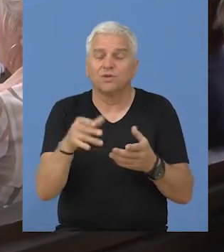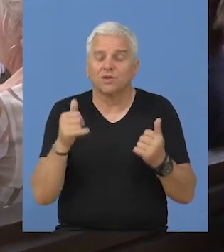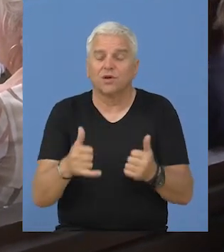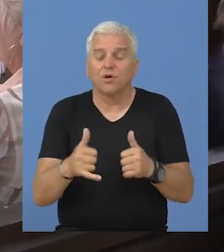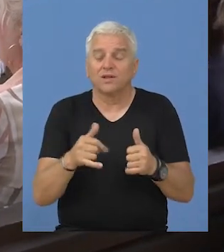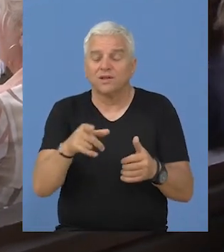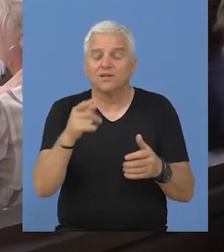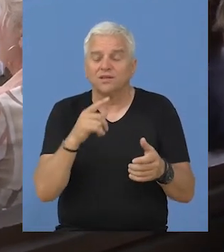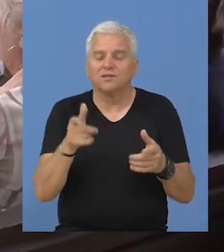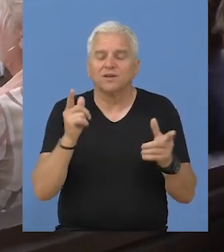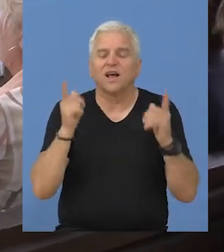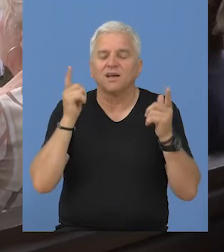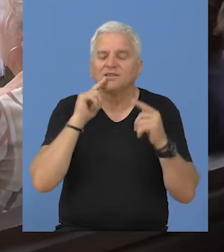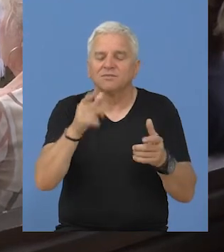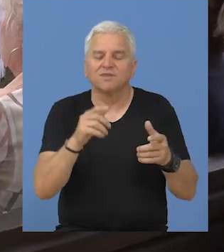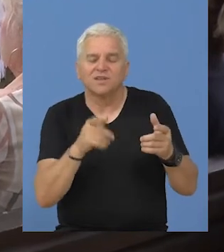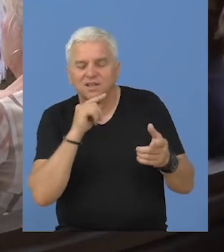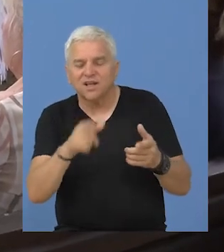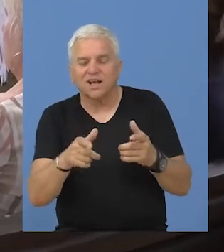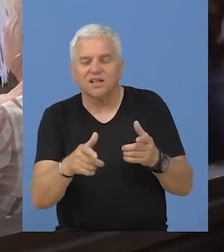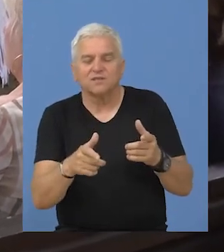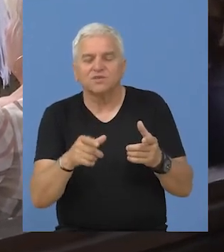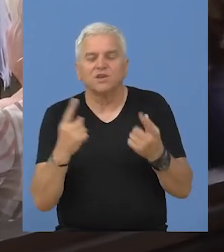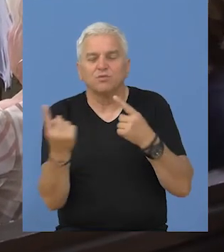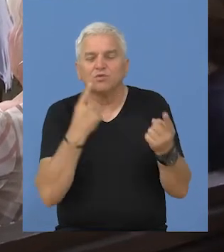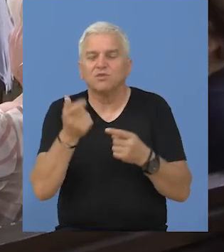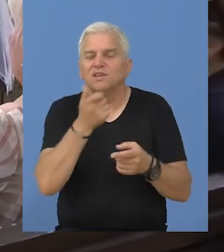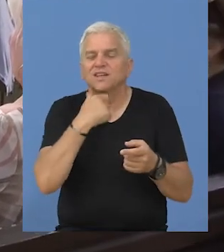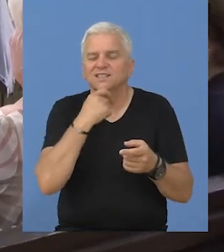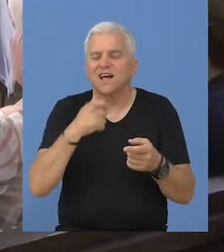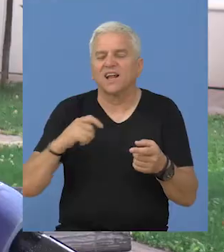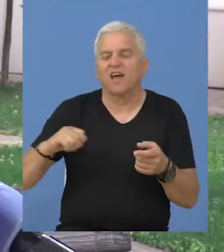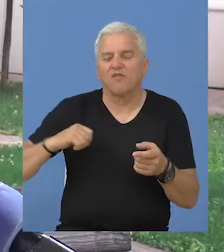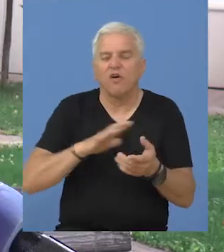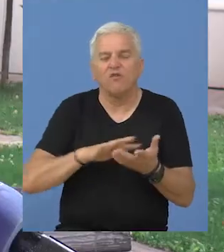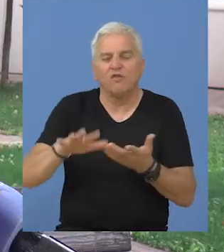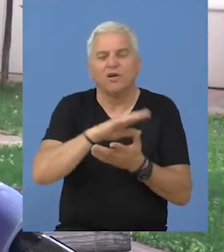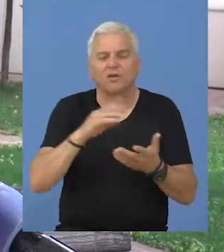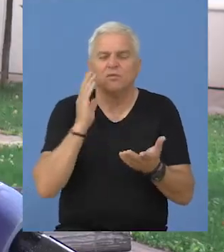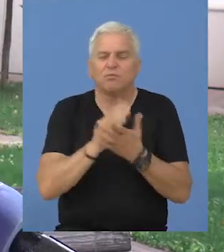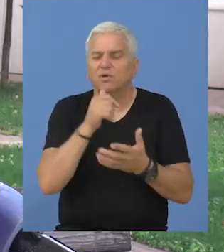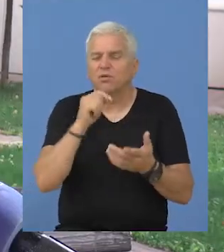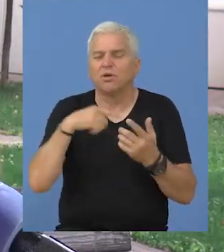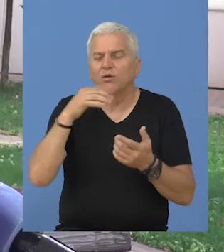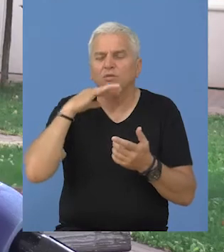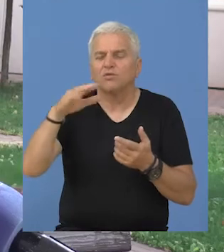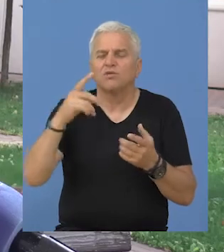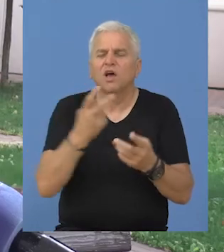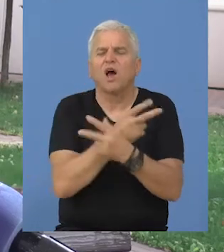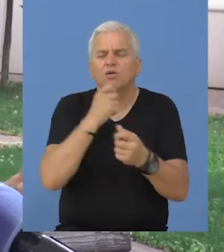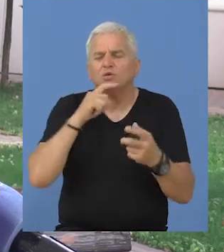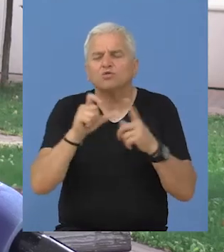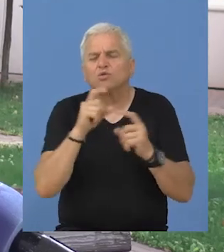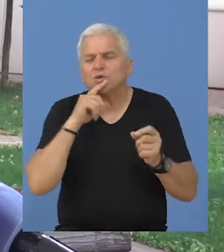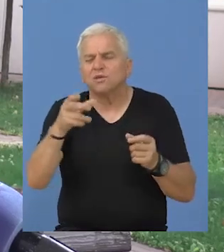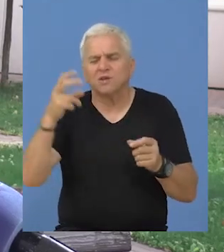u ovim našim graždanskim i građanskim uslovima, neke stare Vojvodine, bilo da je reč